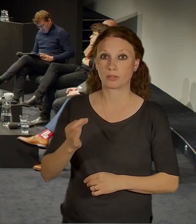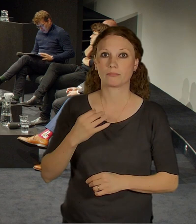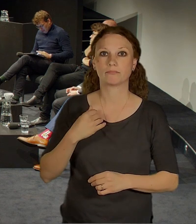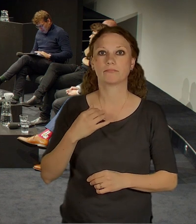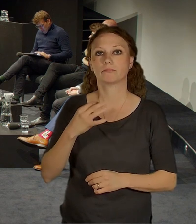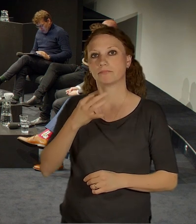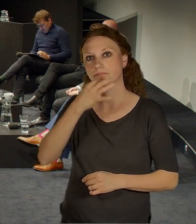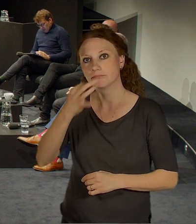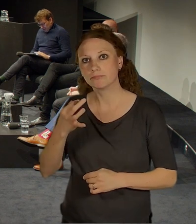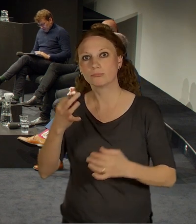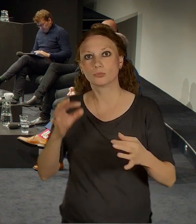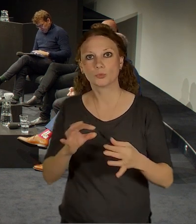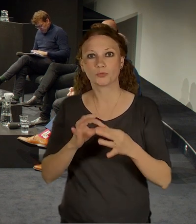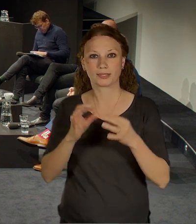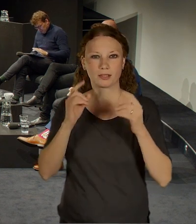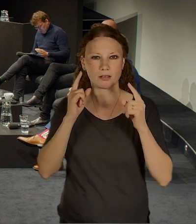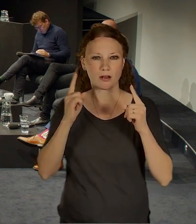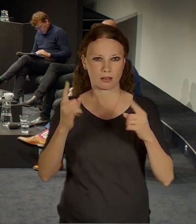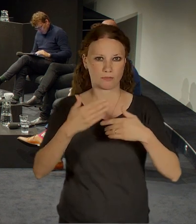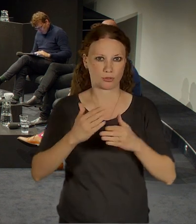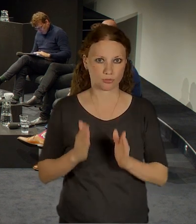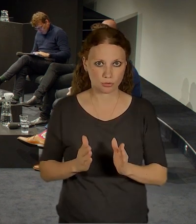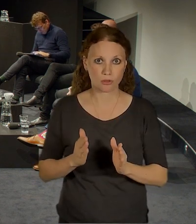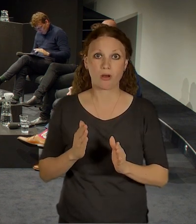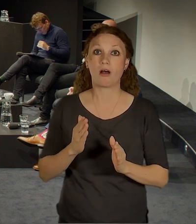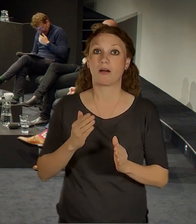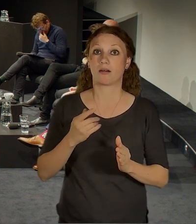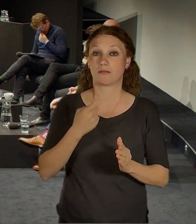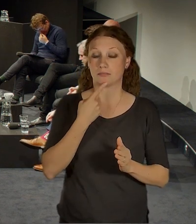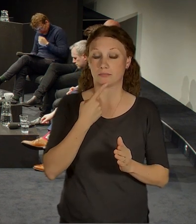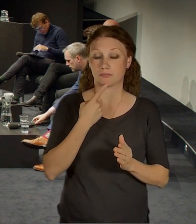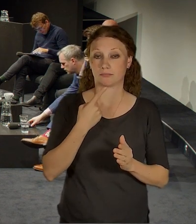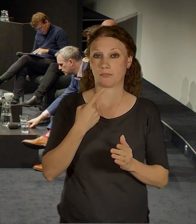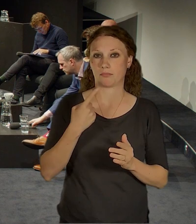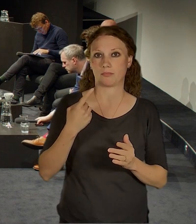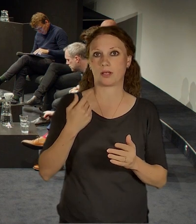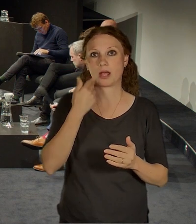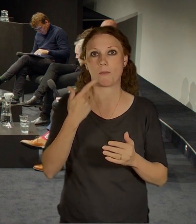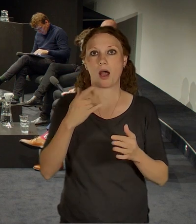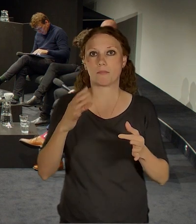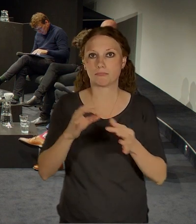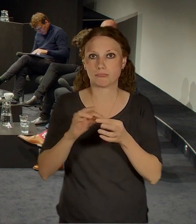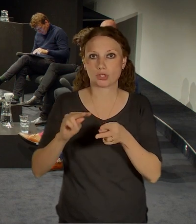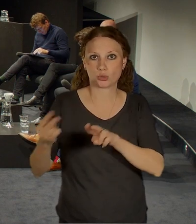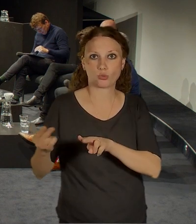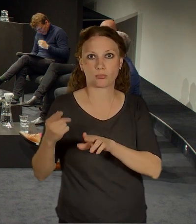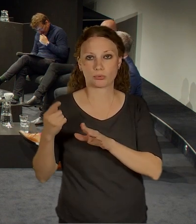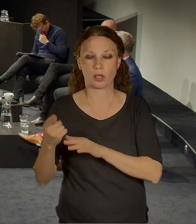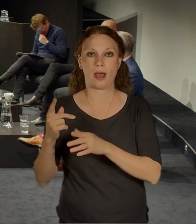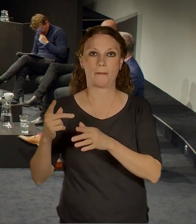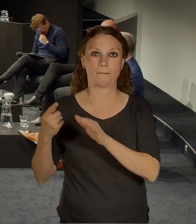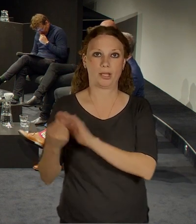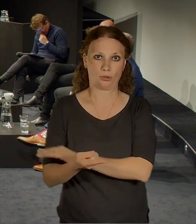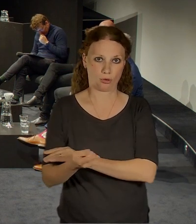vlastně bylo takový staz, že tam není přestup na metro, přičemž to metro je blízko, tak jestli se neuvažuje o vybudování větve ze Strašnický, kde už to